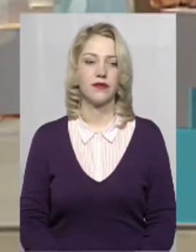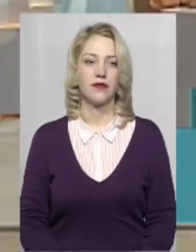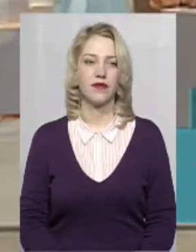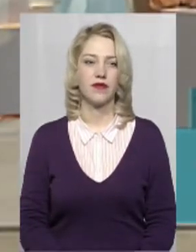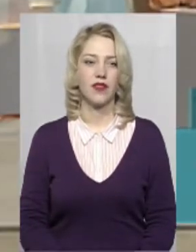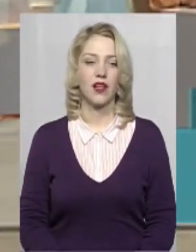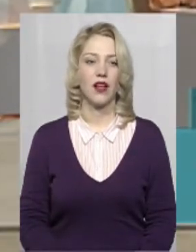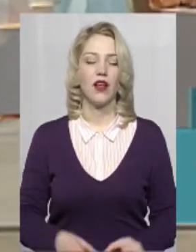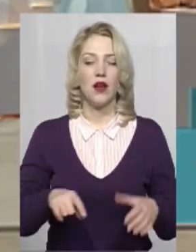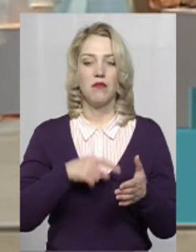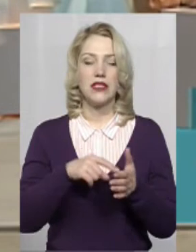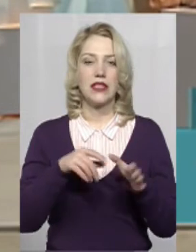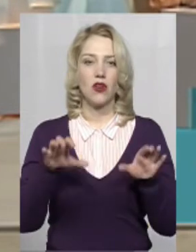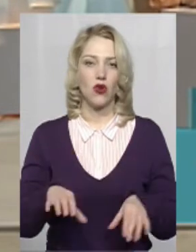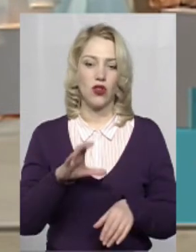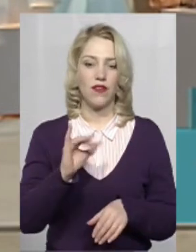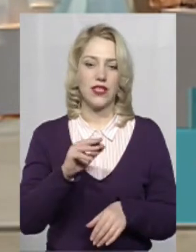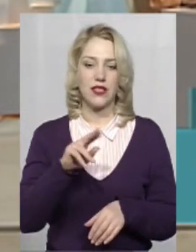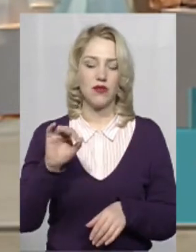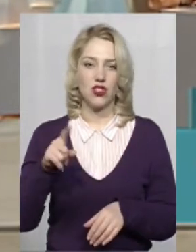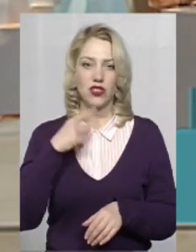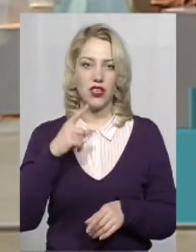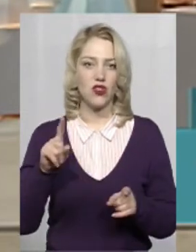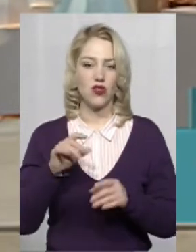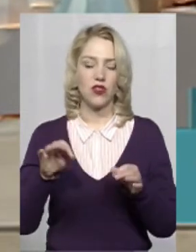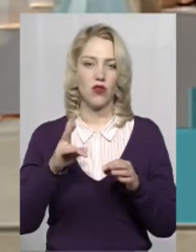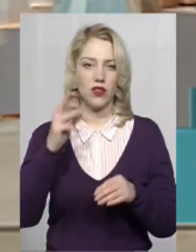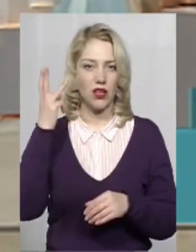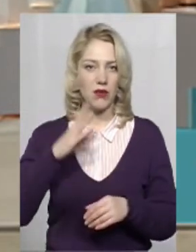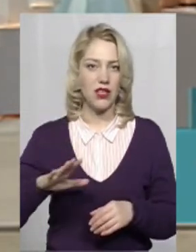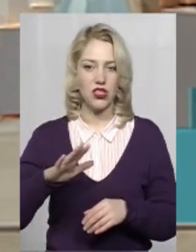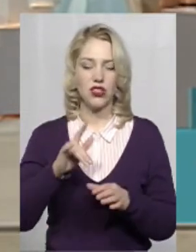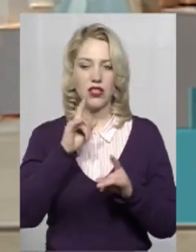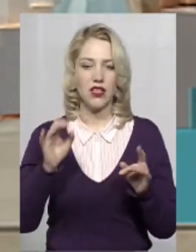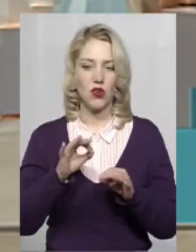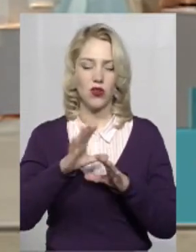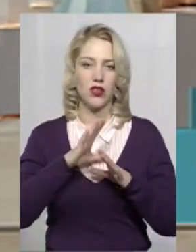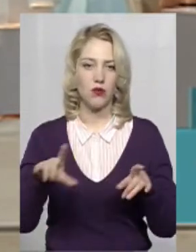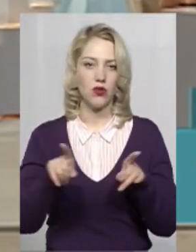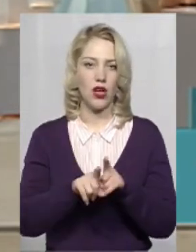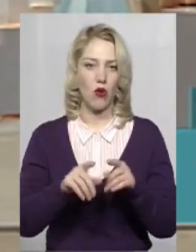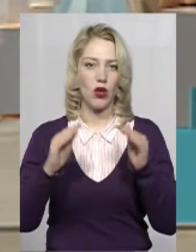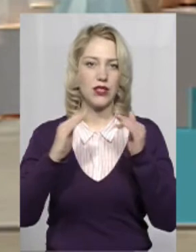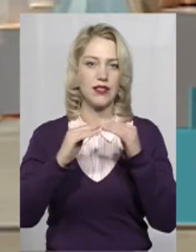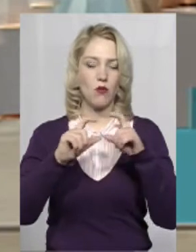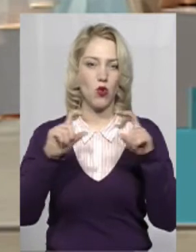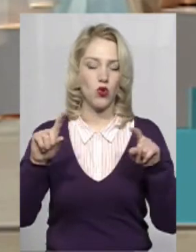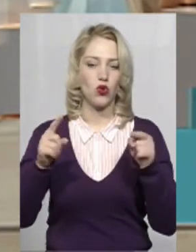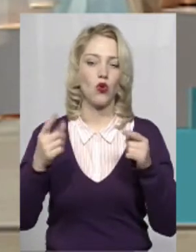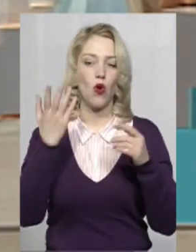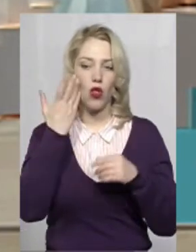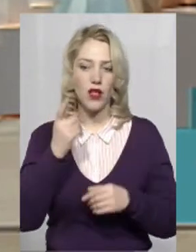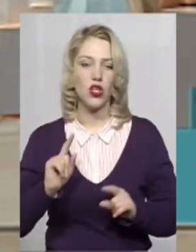Пане Андрію, міський голова Олександр Семчишин зазначив, що ніколи на Хмельниччині не було подібної споруди. Коли і чому